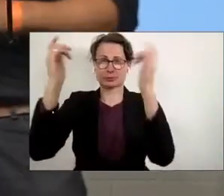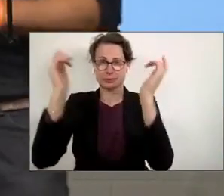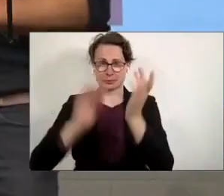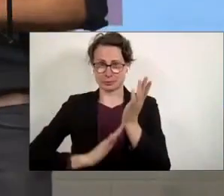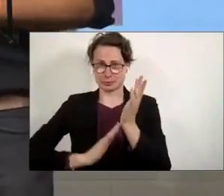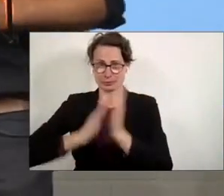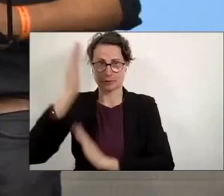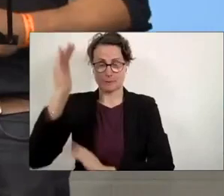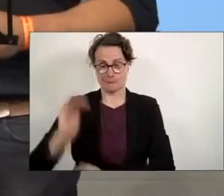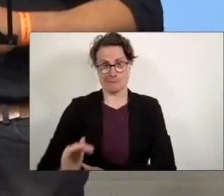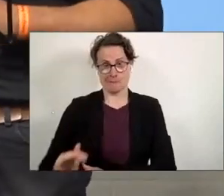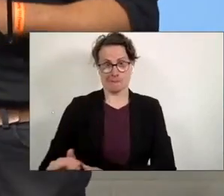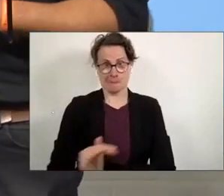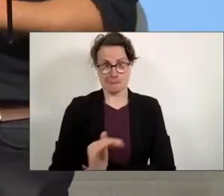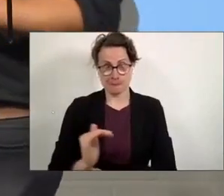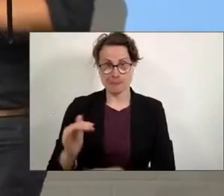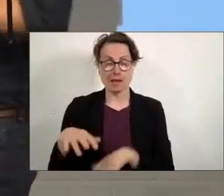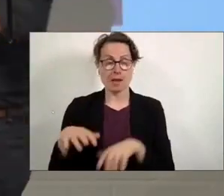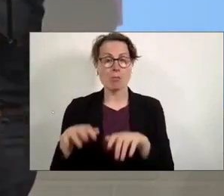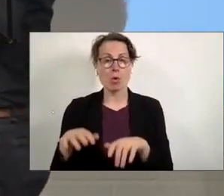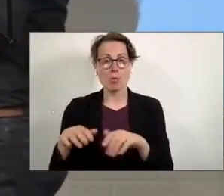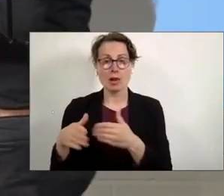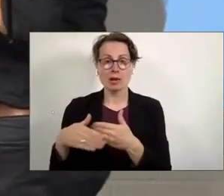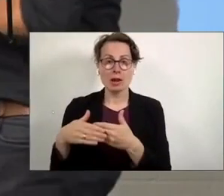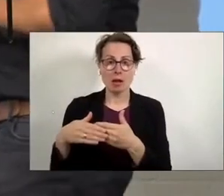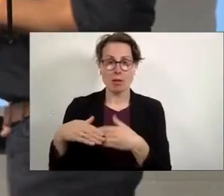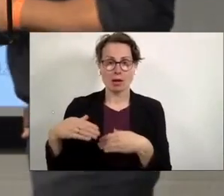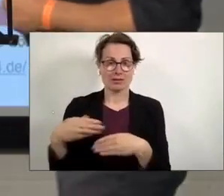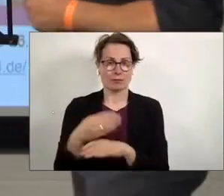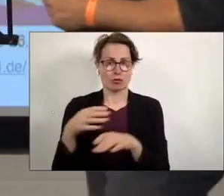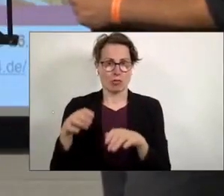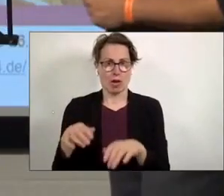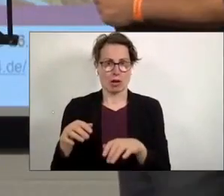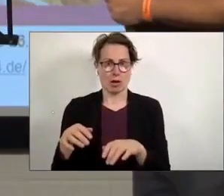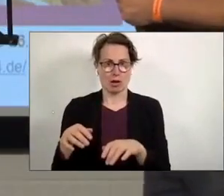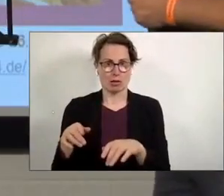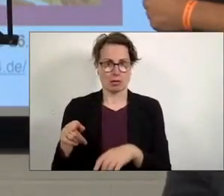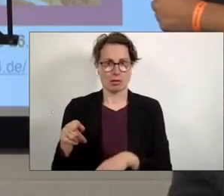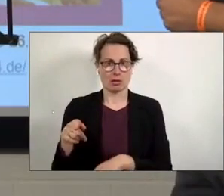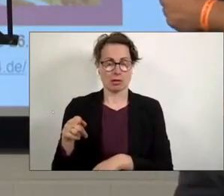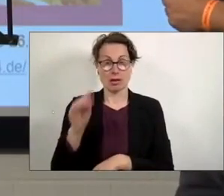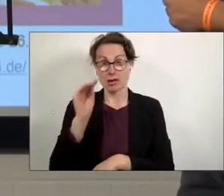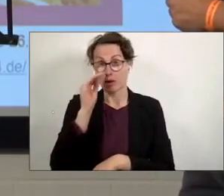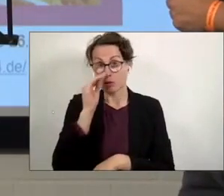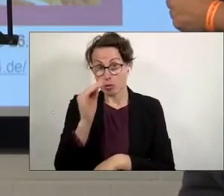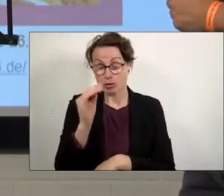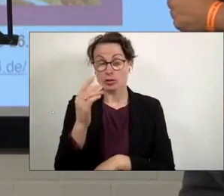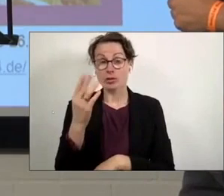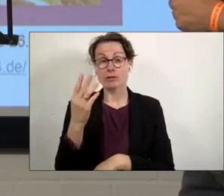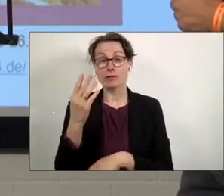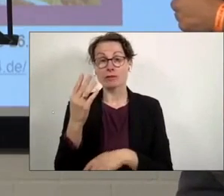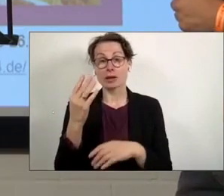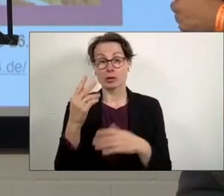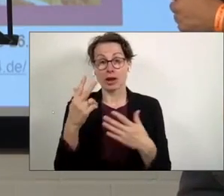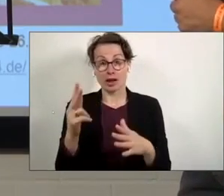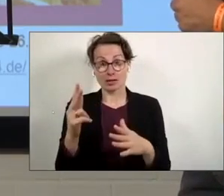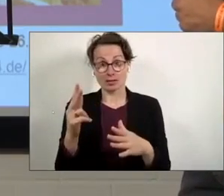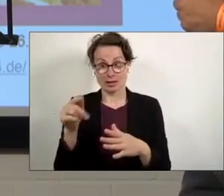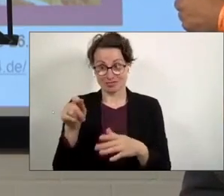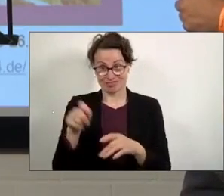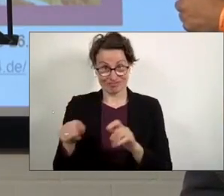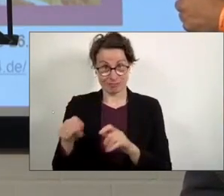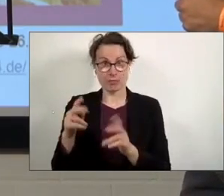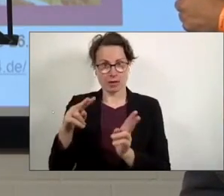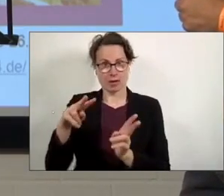Erdgeschoss des Hauses waren Möbel von Nachbarn zwischengelagert. Sie gehörten im August 1984 zu den Rückkehrern,